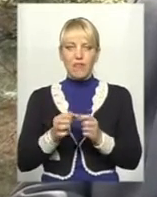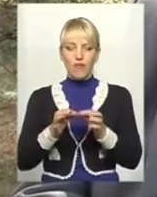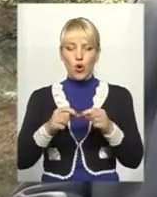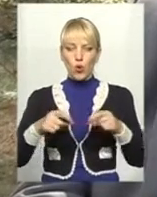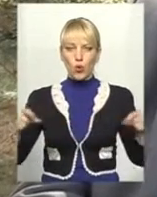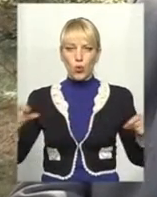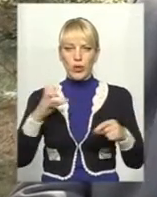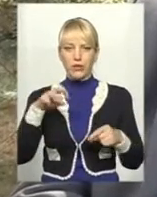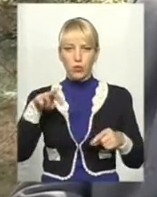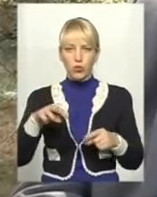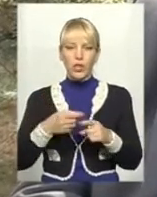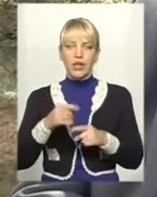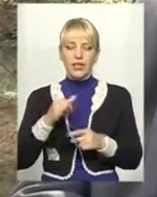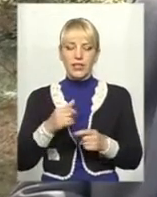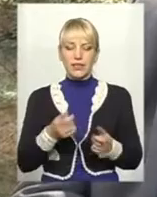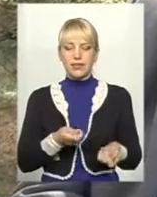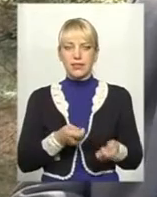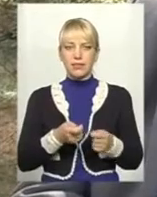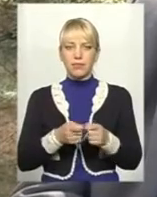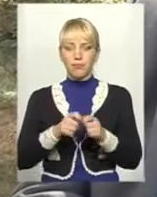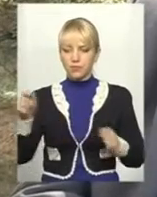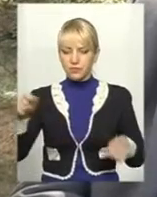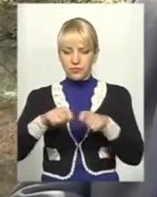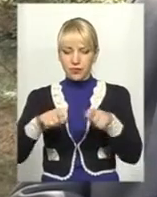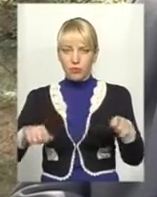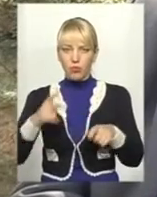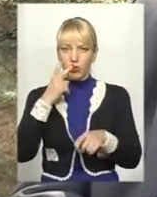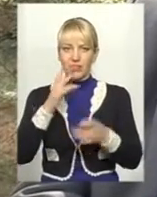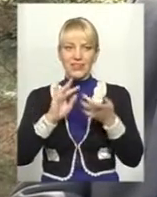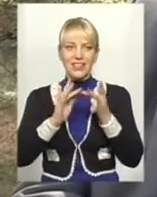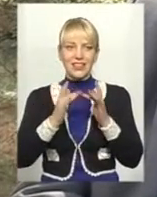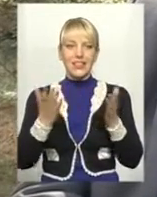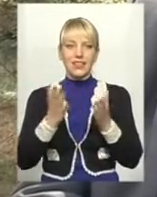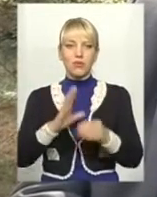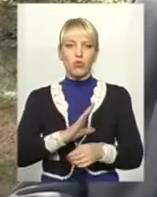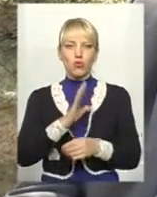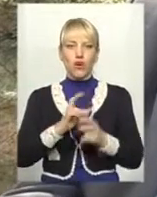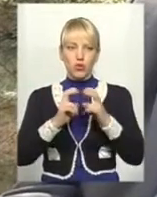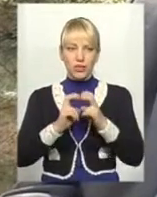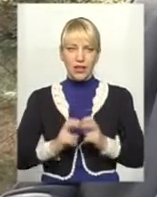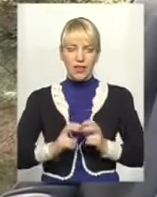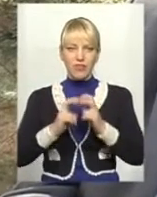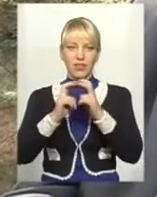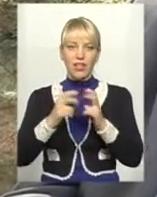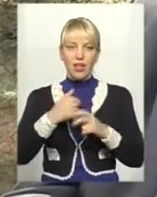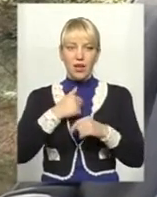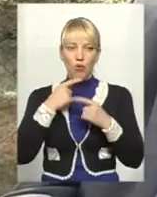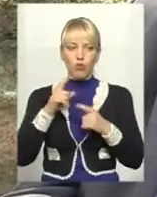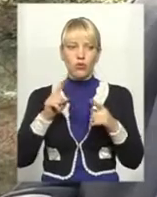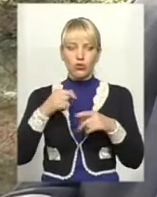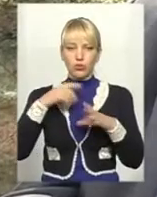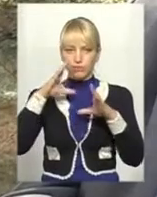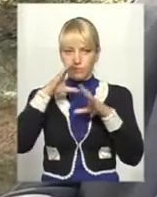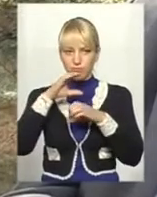замірав, подивився інтернет, які ліфти бувають. Я кажу, це ми вписуємося в цей проєм.